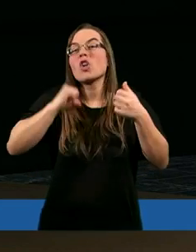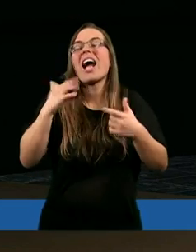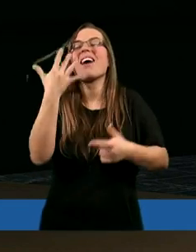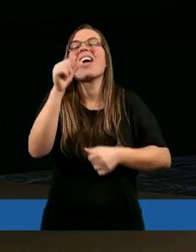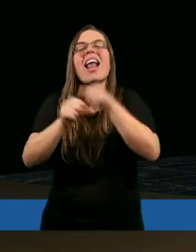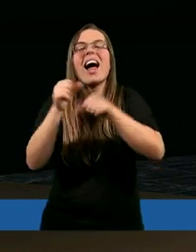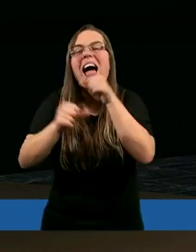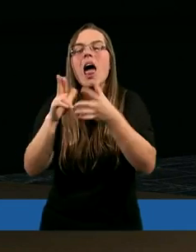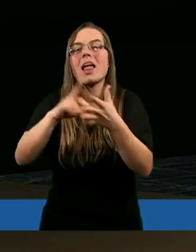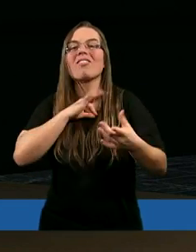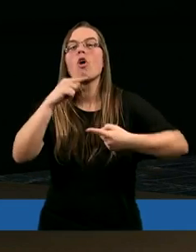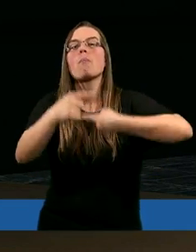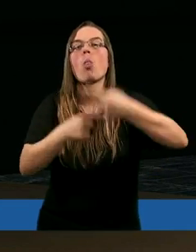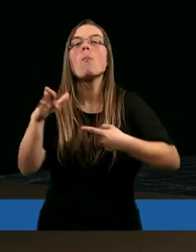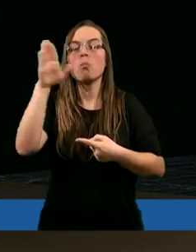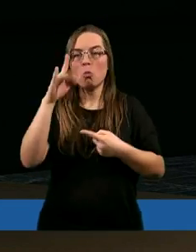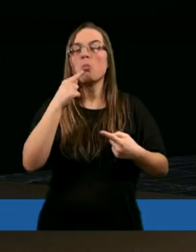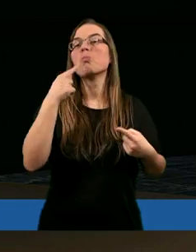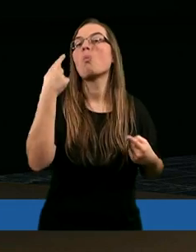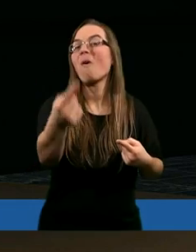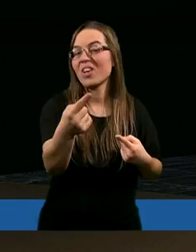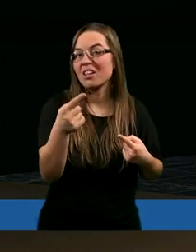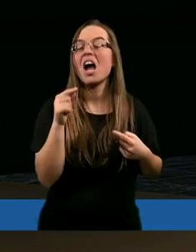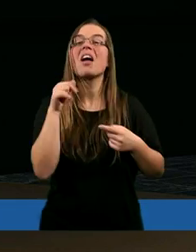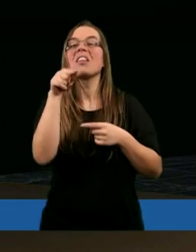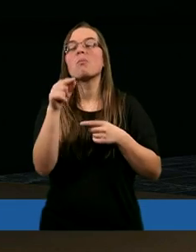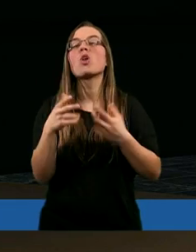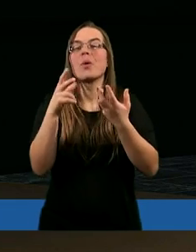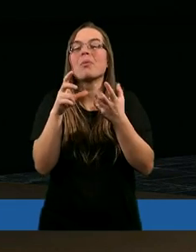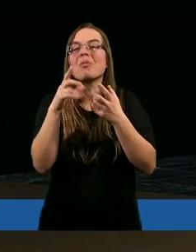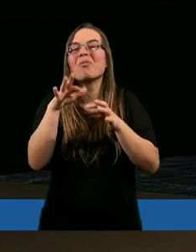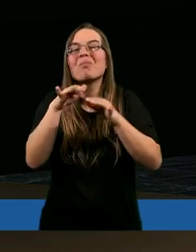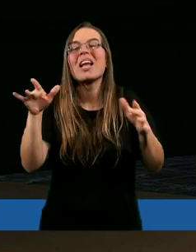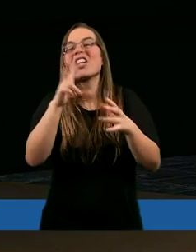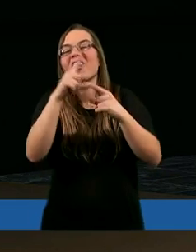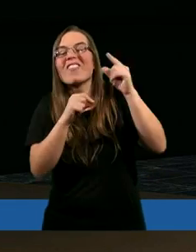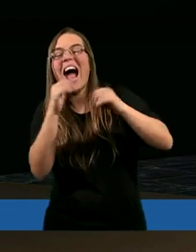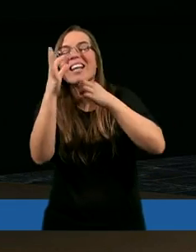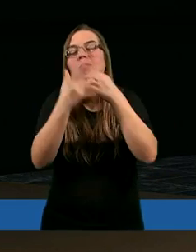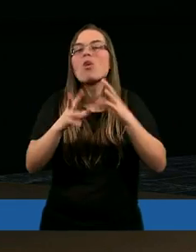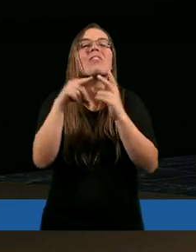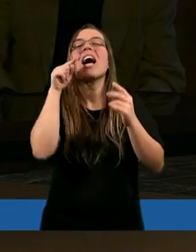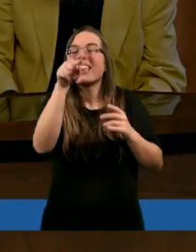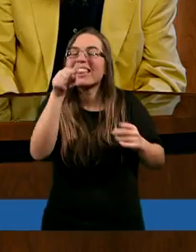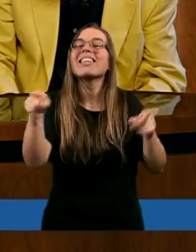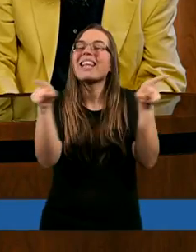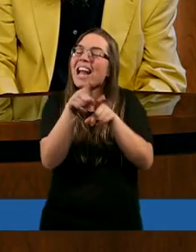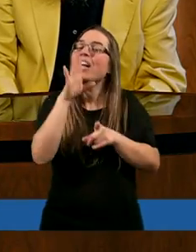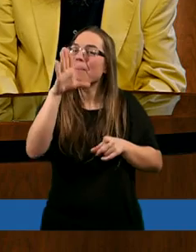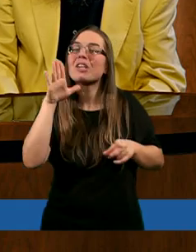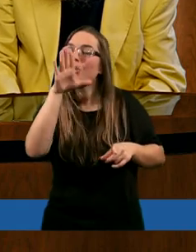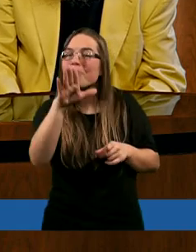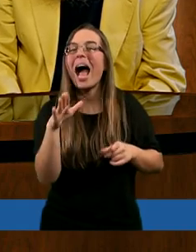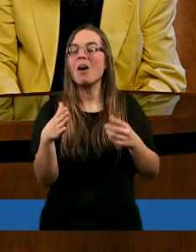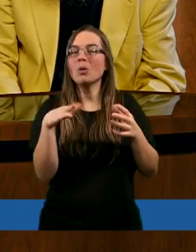potomka, no i Pan Bóg mu powiedział, czy zdołasz policzyć ten piasek morski, czy gwiazdy. I prawdopodobnie, przepraszam, w jego głowie też było